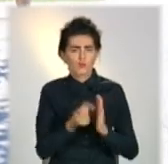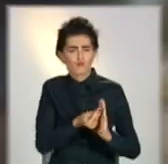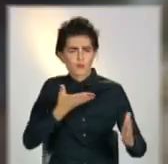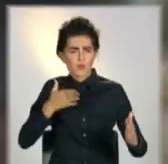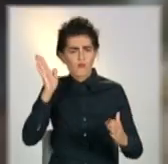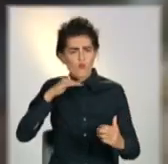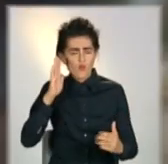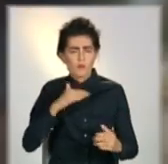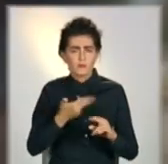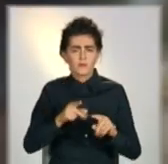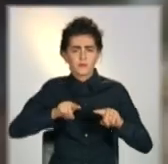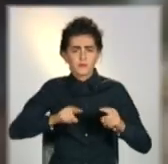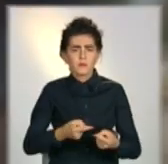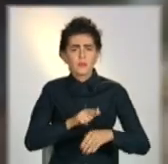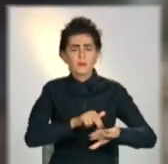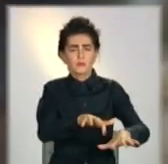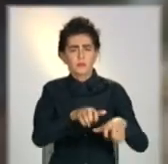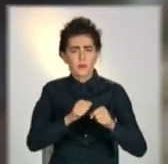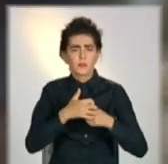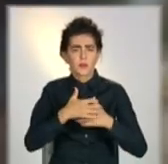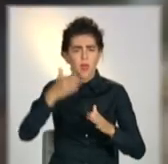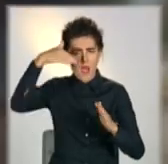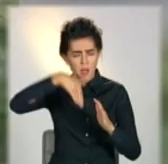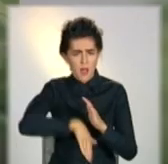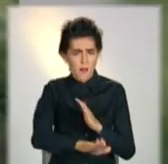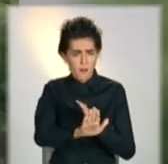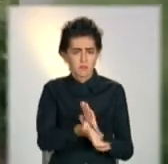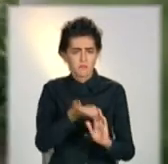Труп увечері дістали з вигрібної ями.